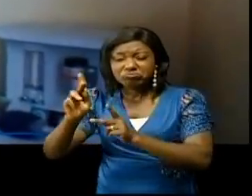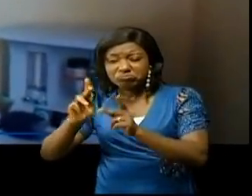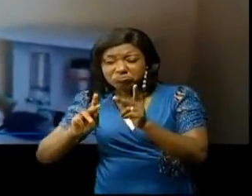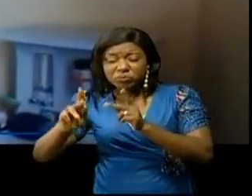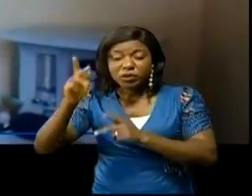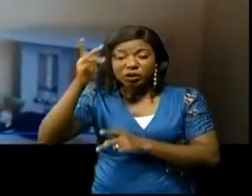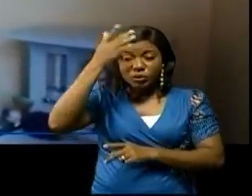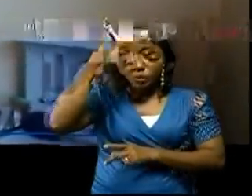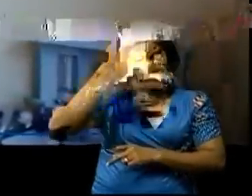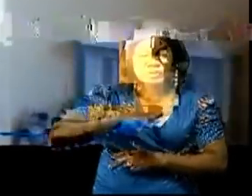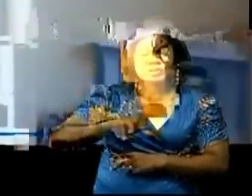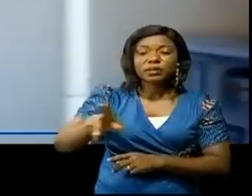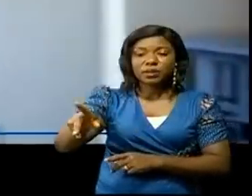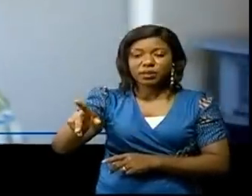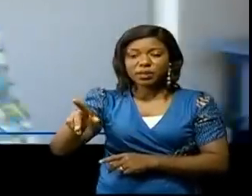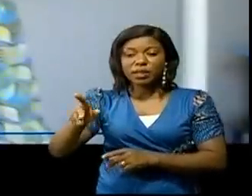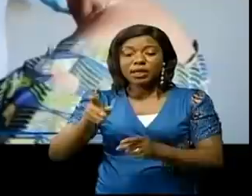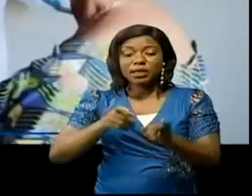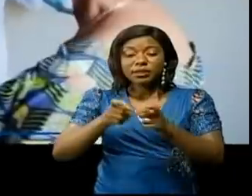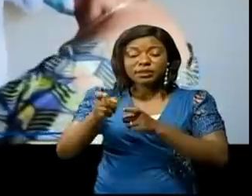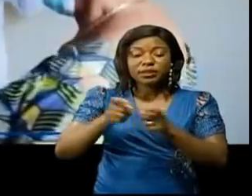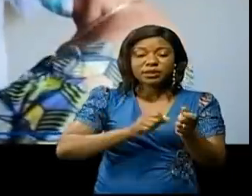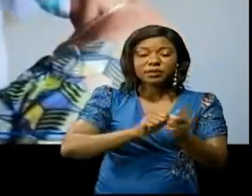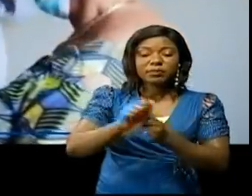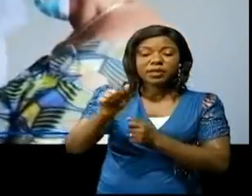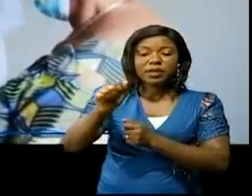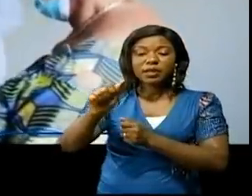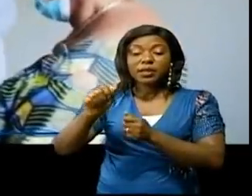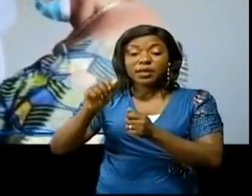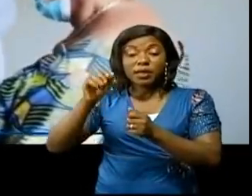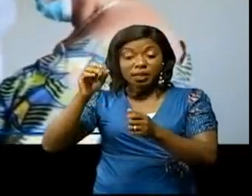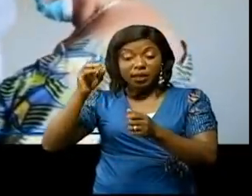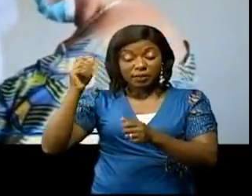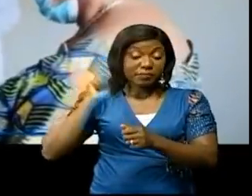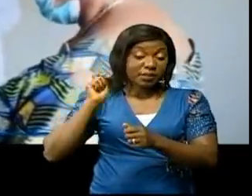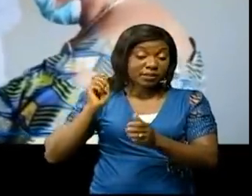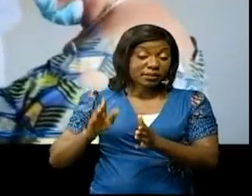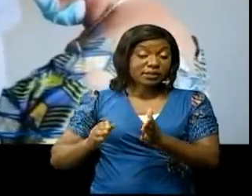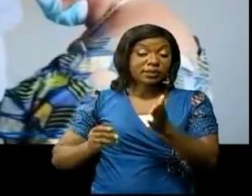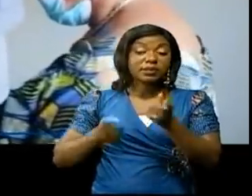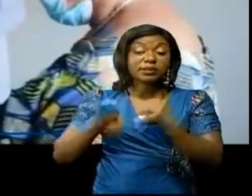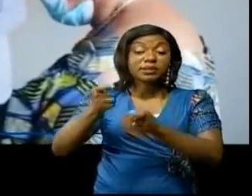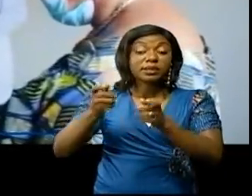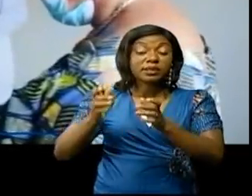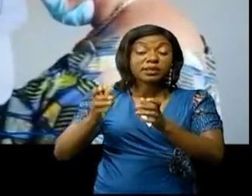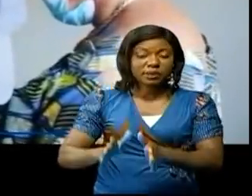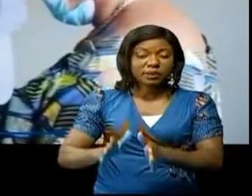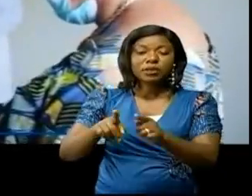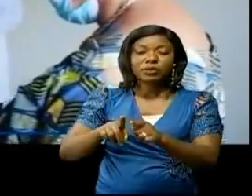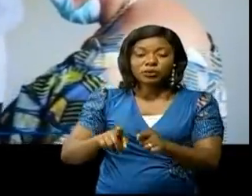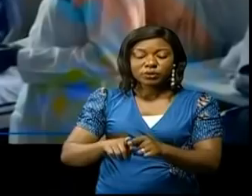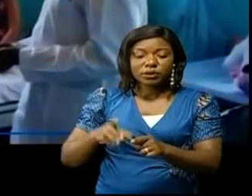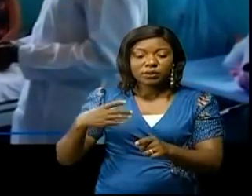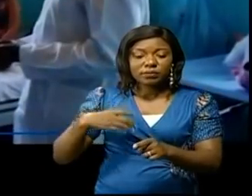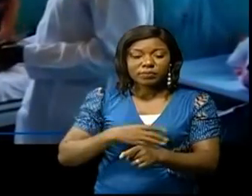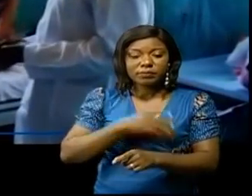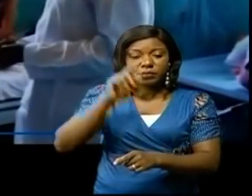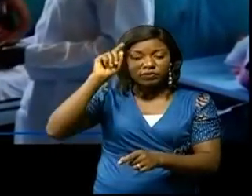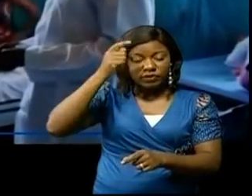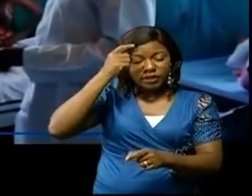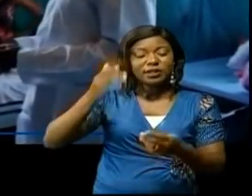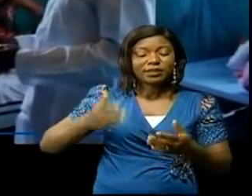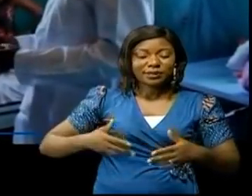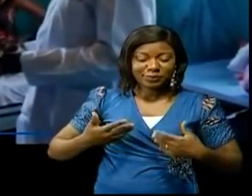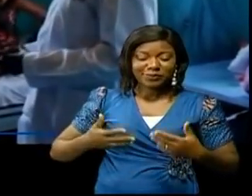guidé par le médecin directeur Patrick Odiakanda. Au terme de cette visite, Madame Jeannette Longwa-Mouswamba a apprécié